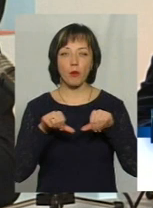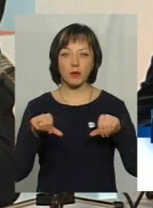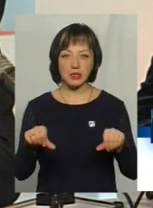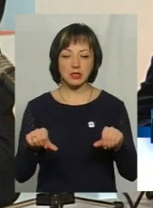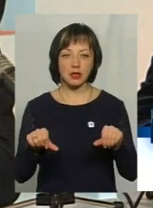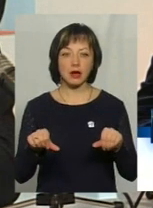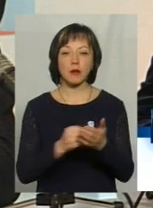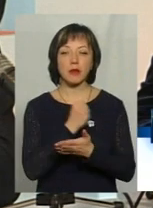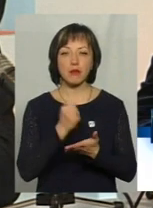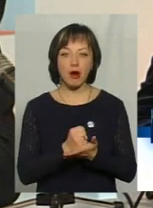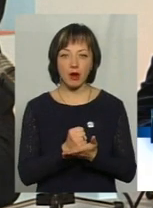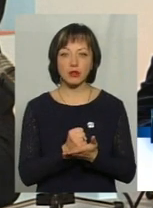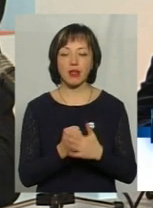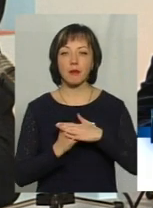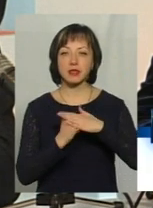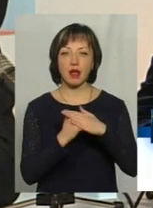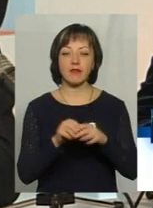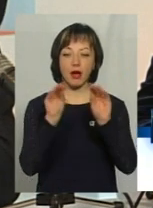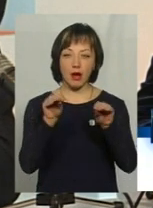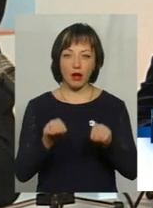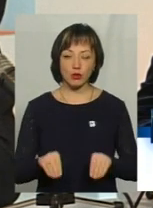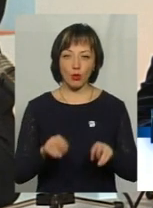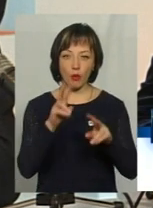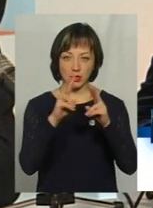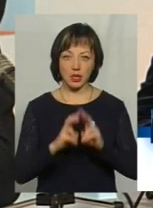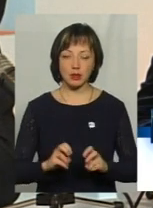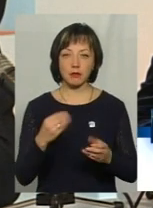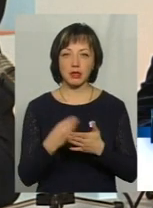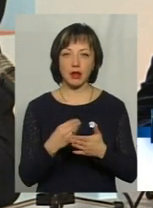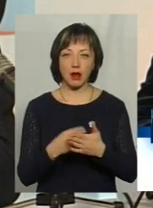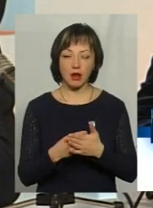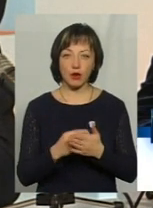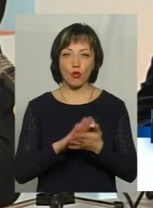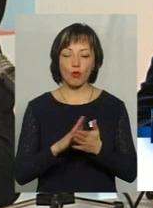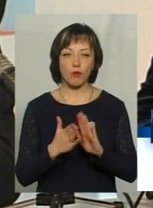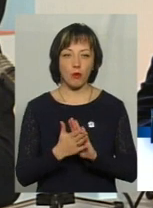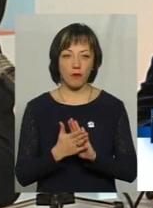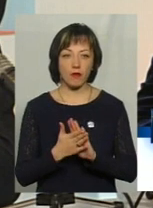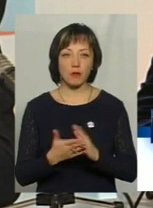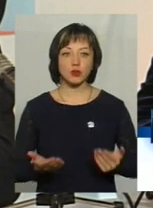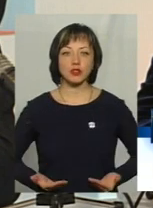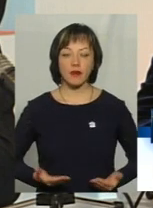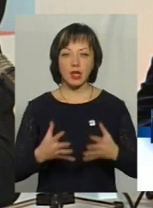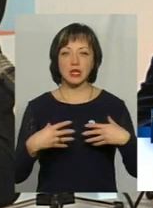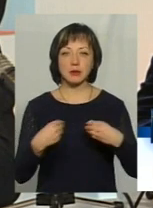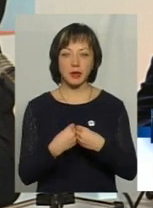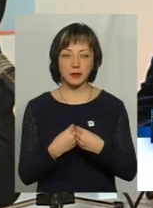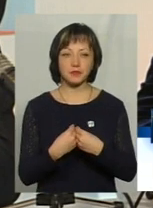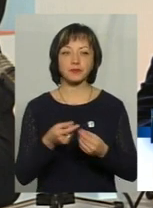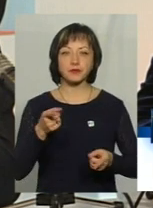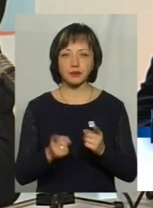приймаються на підставі акту обстеження матеріальних умов проживання сім'ї.